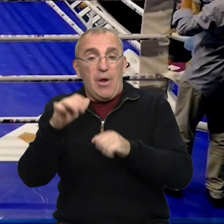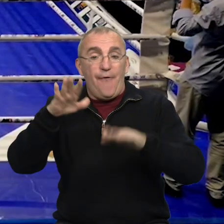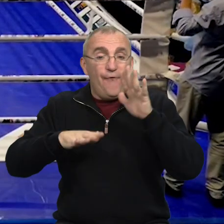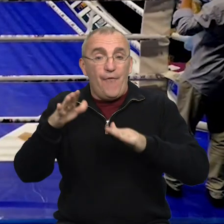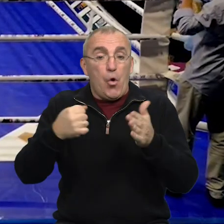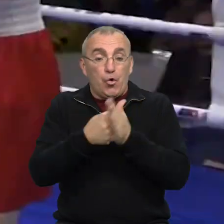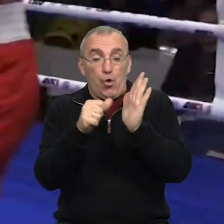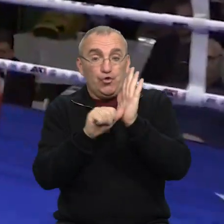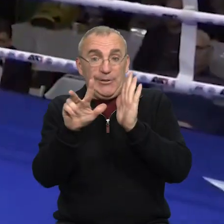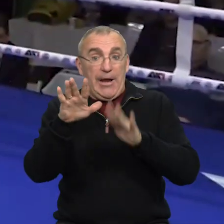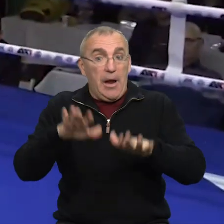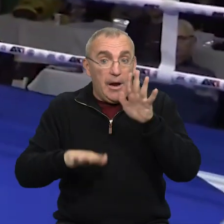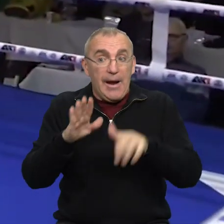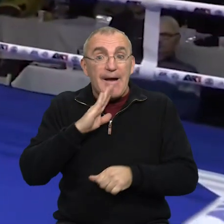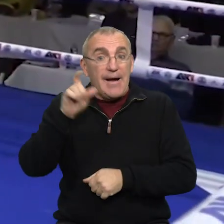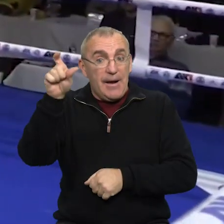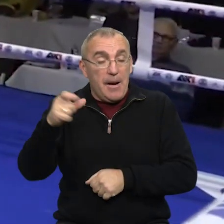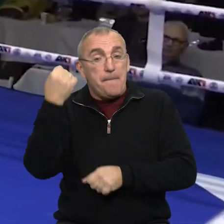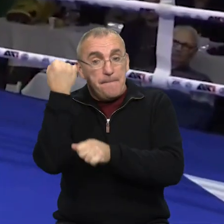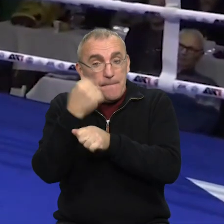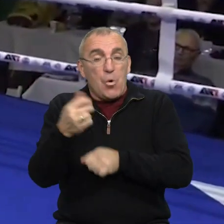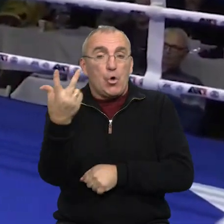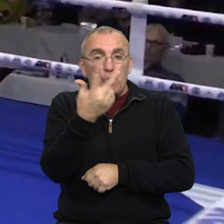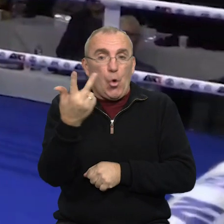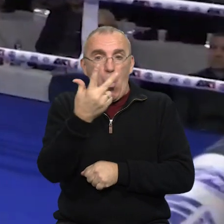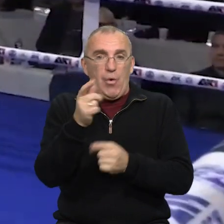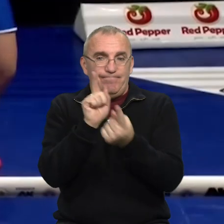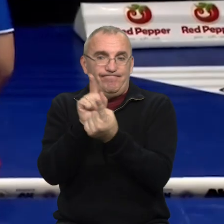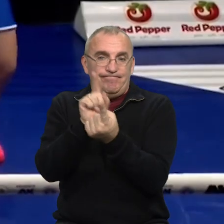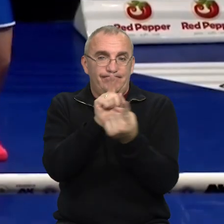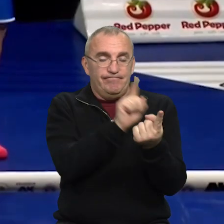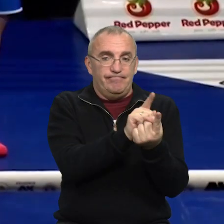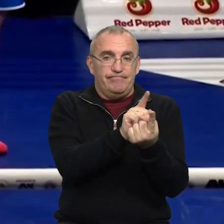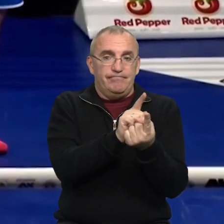У воговій категорії до 63 кілограмів кропивничанка перемогла трьох суперниць.